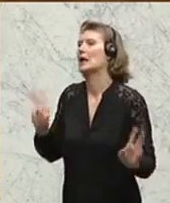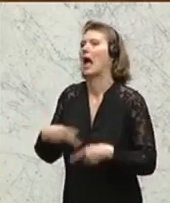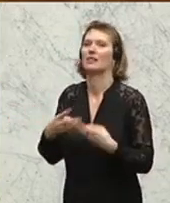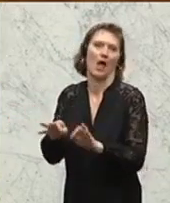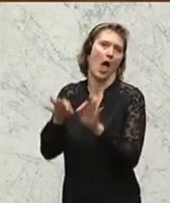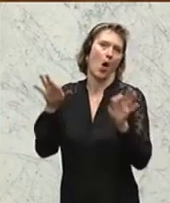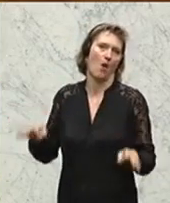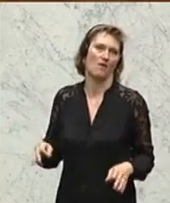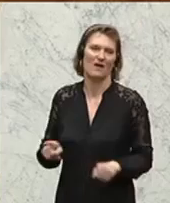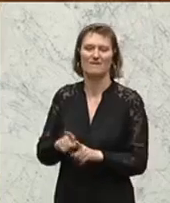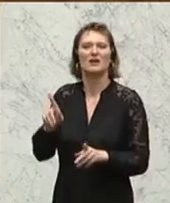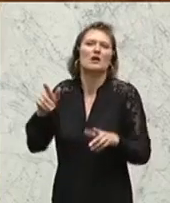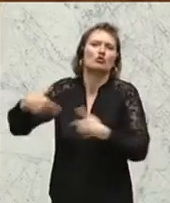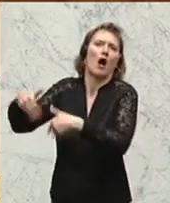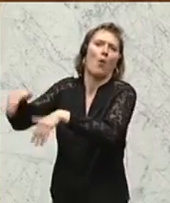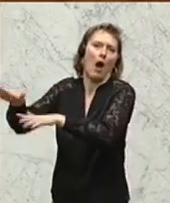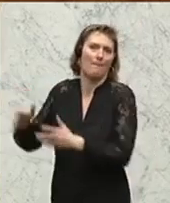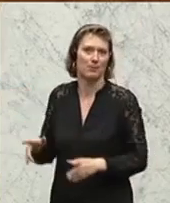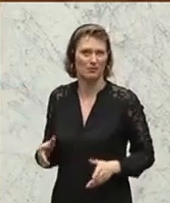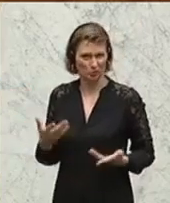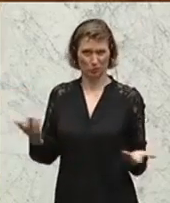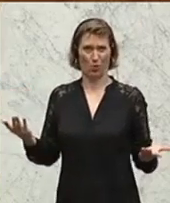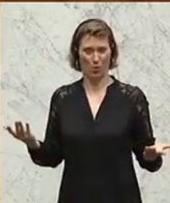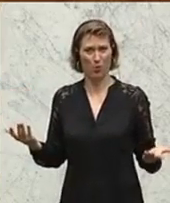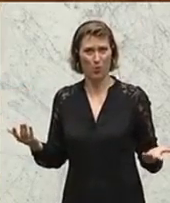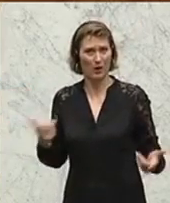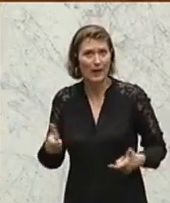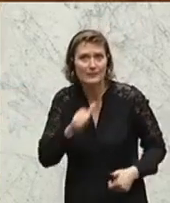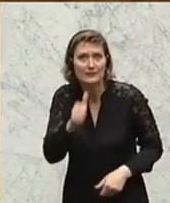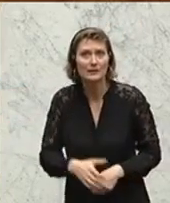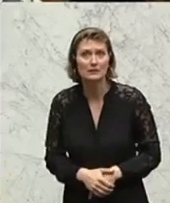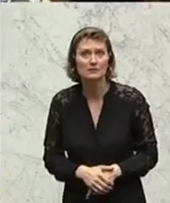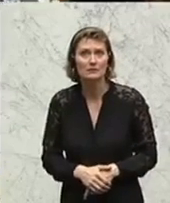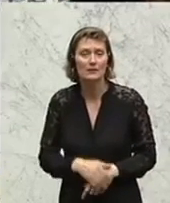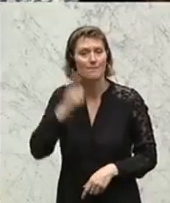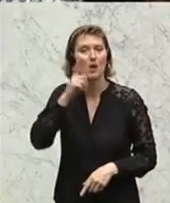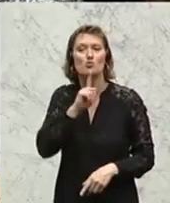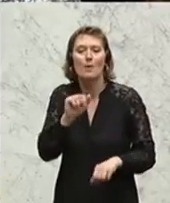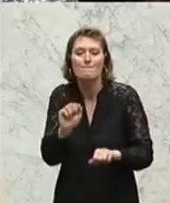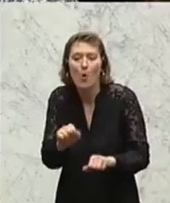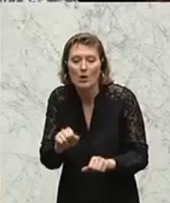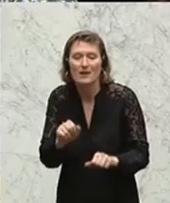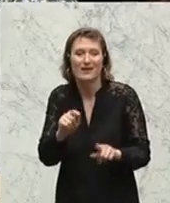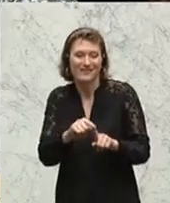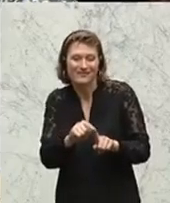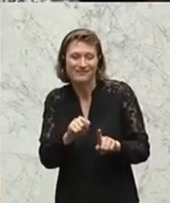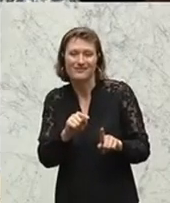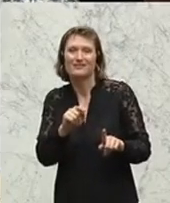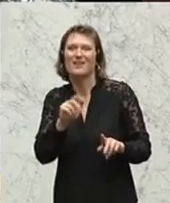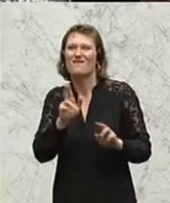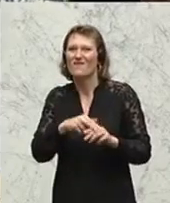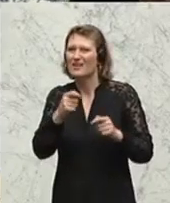leider nicht. Quasi haut es sich über die Häuser. Das geht doch nicht. Und in Wirklichkeit geht es ja nur darum, die Möglichkeit zu schaffen, bei